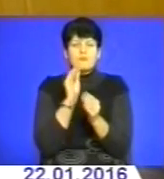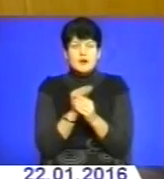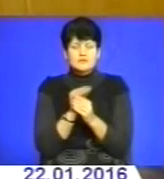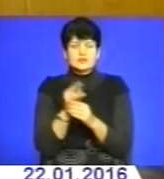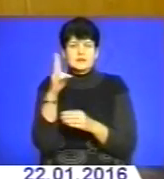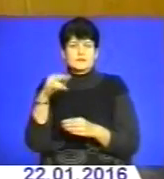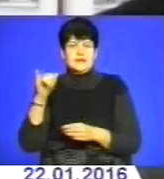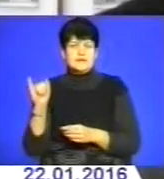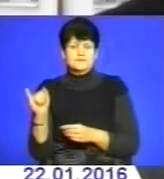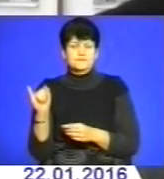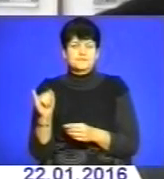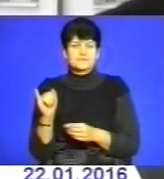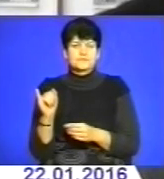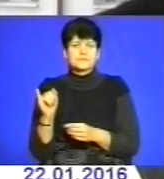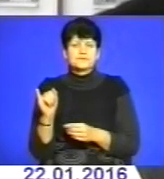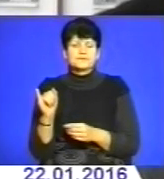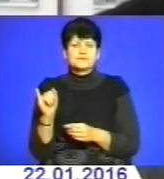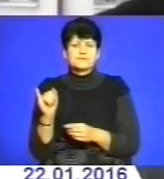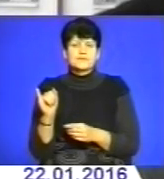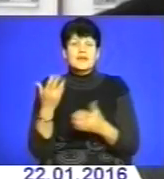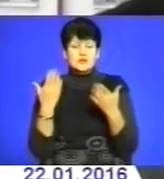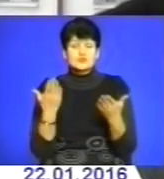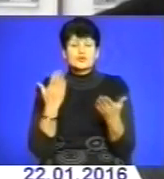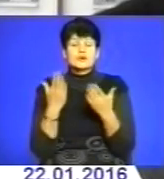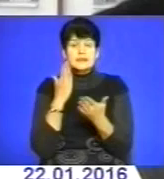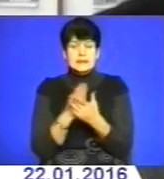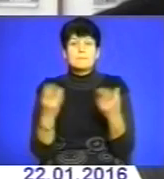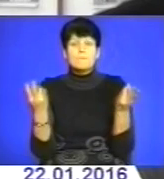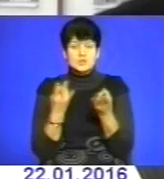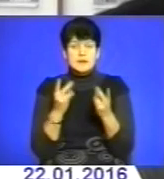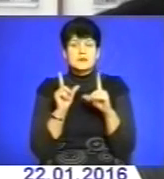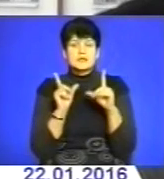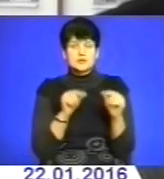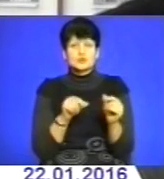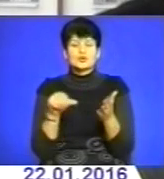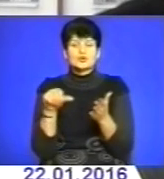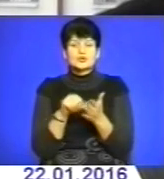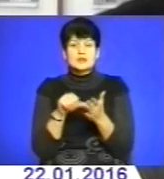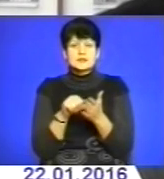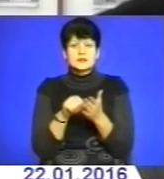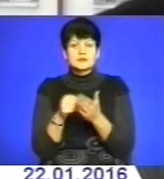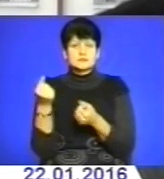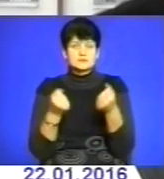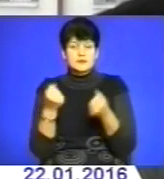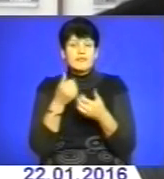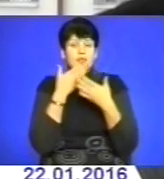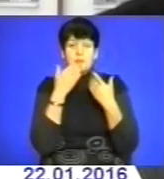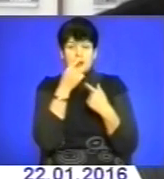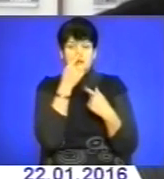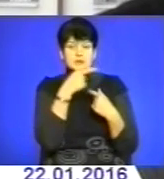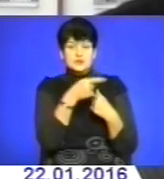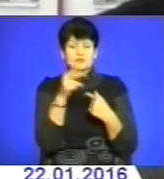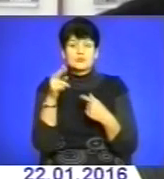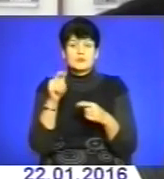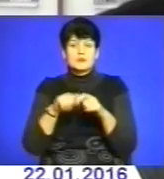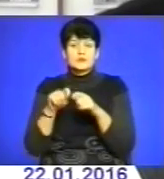-патрульної служби. Якщо десь є потреба, їдуть учасники дорожнього руху, і немає ближнього патруля, десь